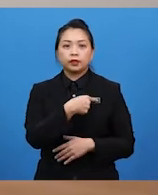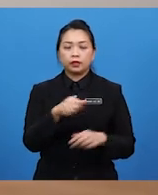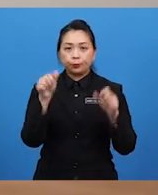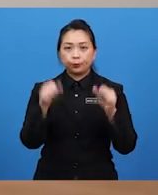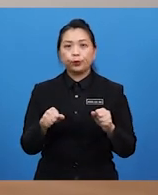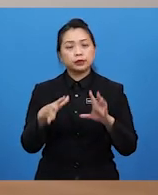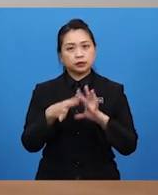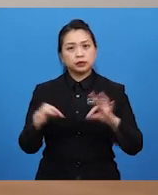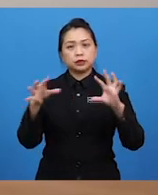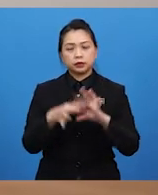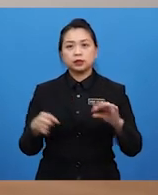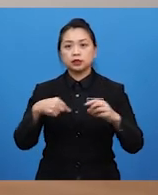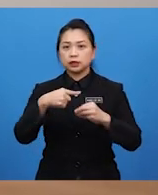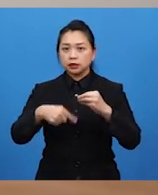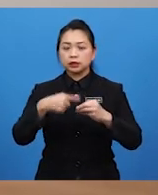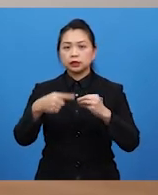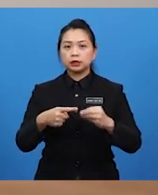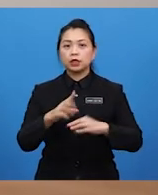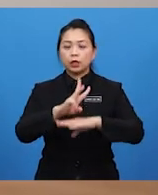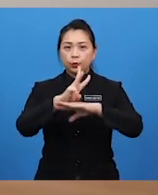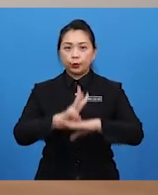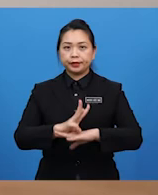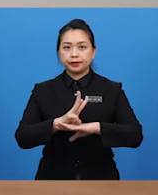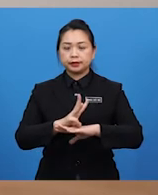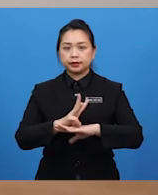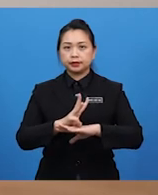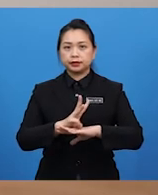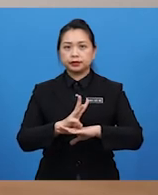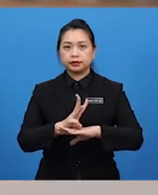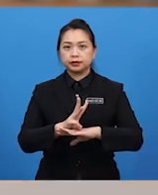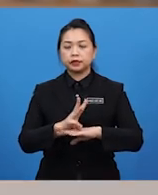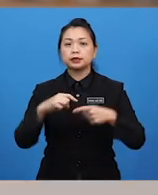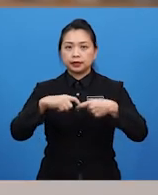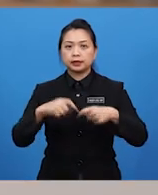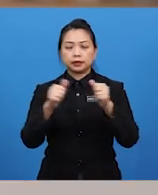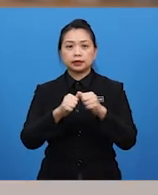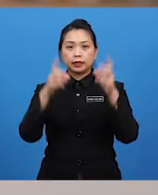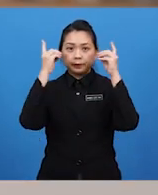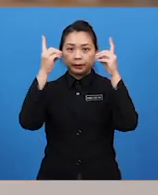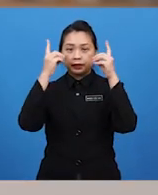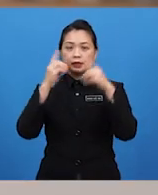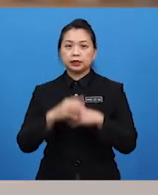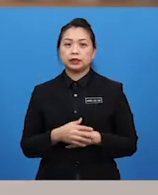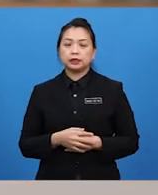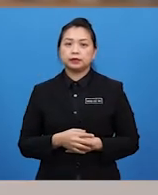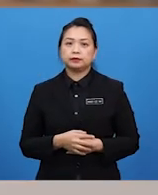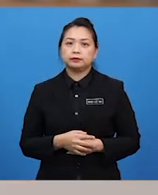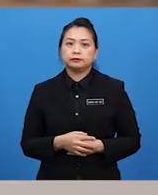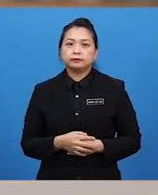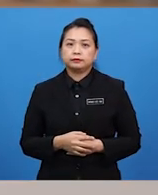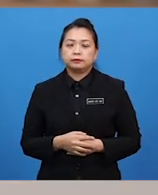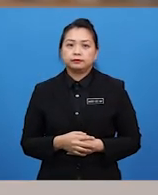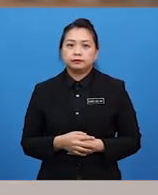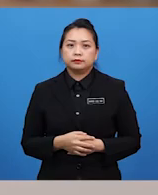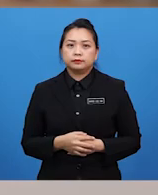bolehlah bila kita bercerita tentang warisan, ianya mesti ada kaitan dengan pendidikan. Pendidikan juga mempunyai aspek dalam seni visual.